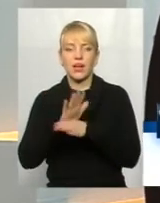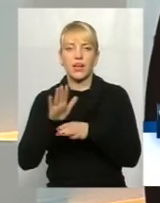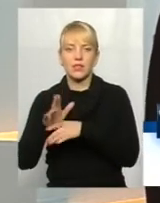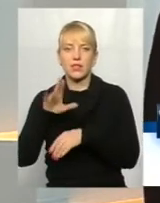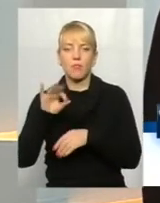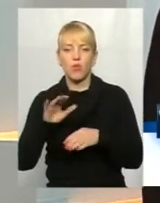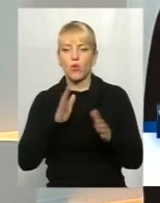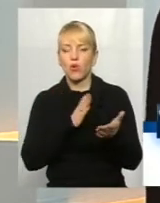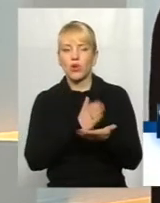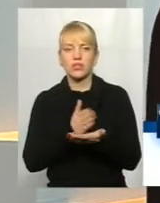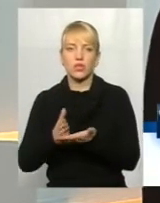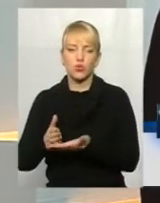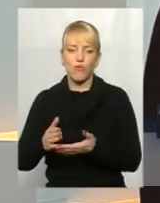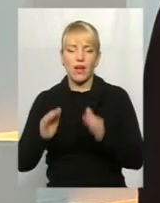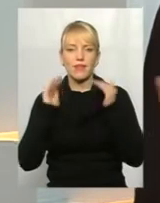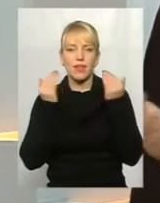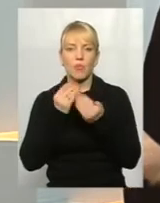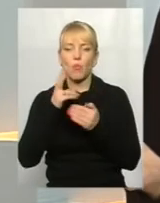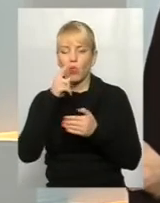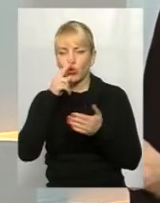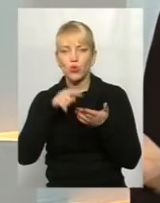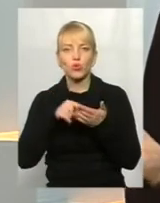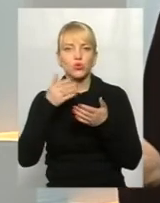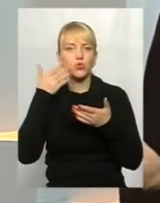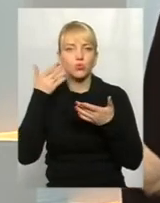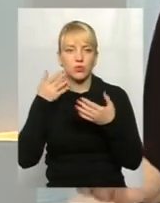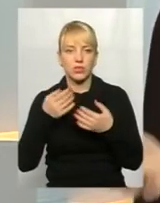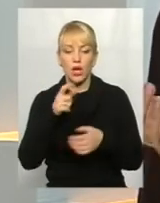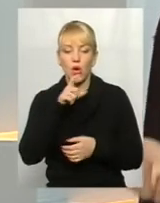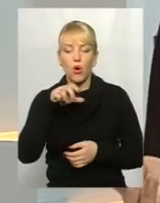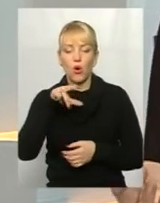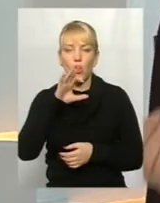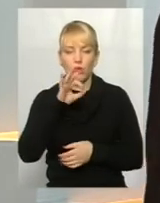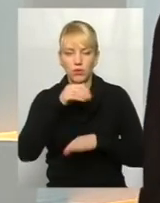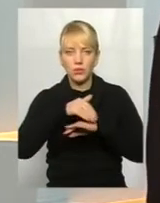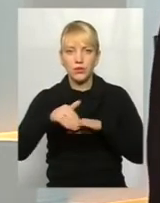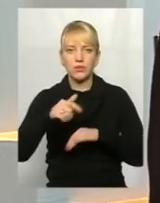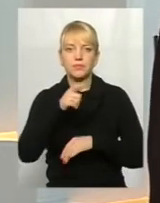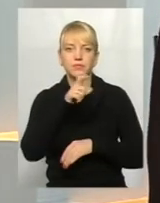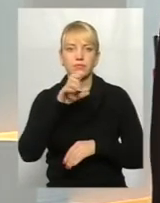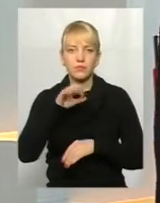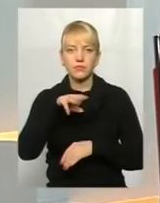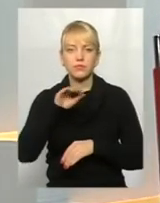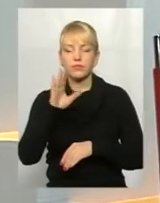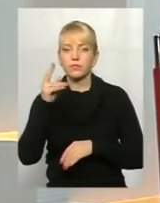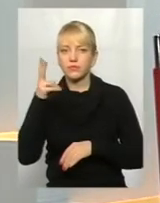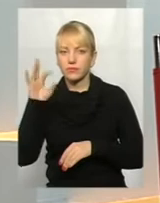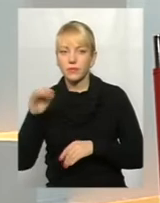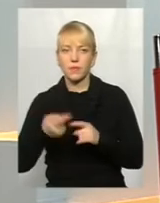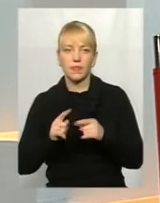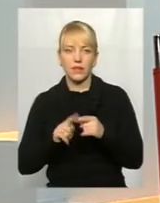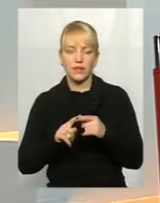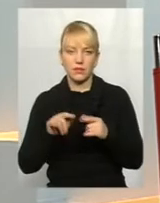розташуванню амбулаторії, по доступності. Я думаю, що з Хотовиського пацієнти з цієї вулиці мають ходити